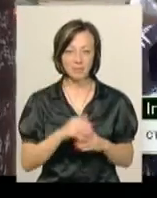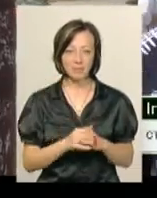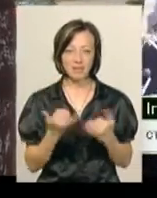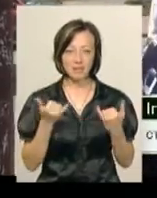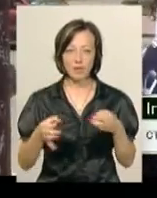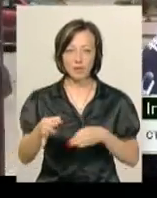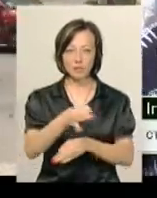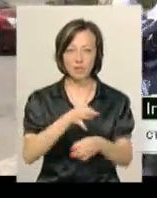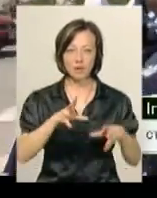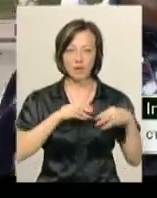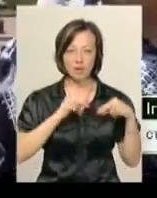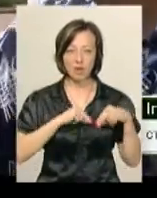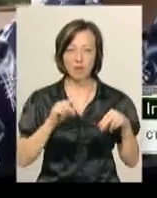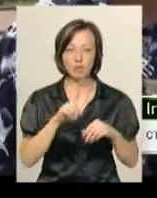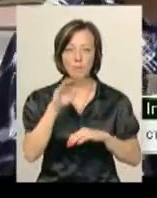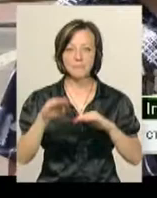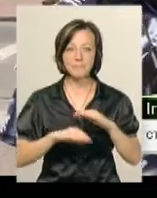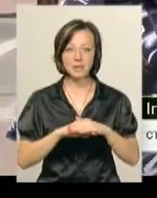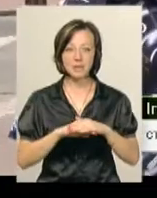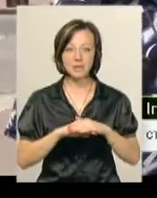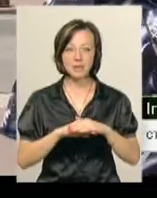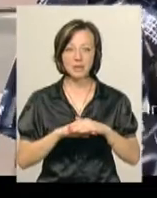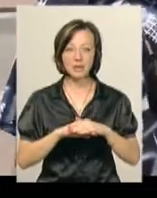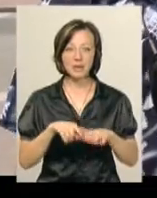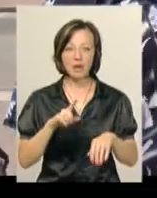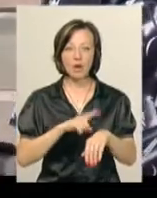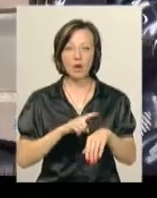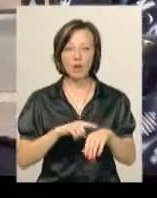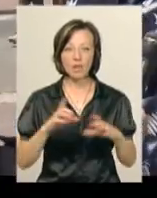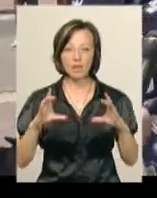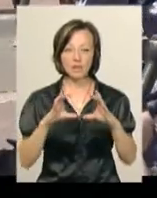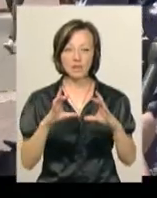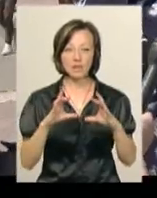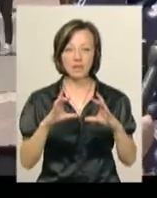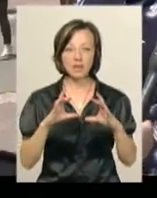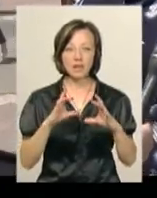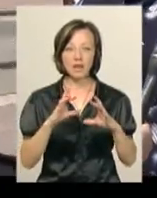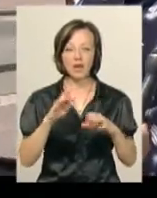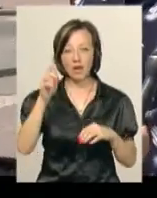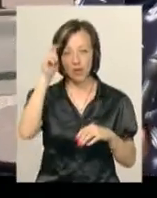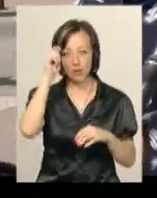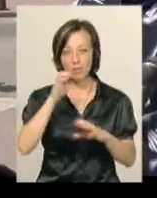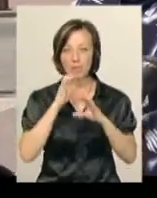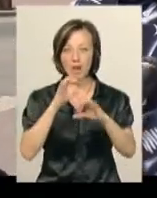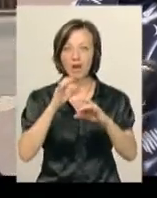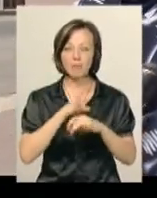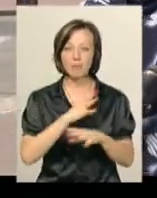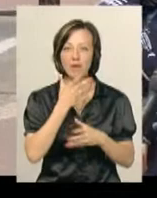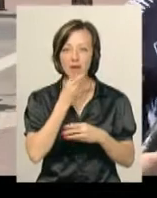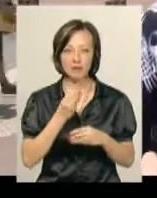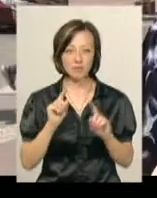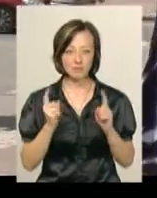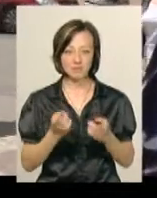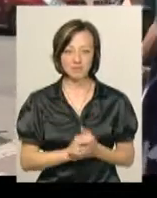обсуждаємо з моєм колегою, що під годинником була традиція, і виходив хлопець з трубою, грав дуже гарну мелодію, дуже гарна